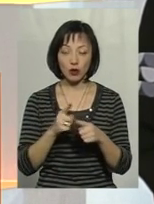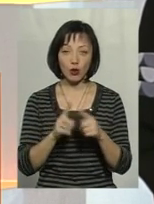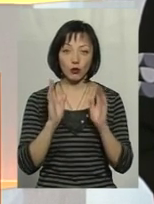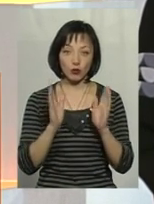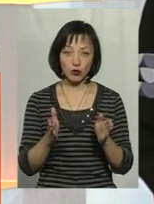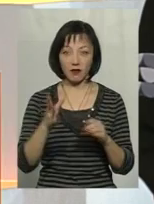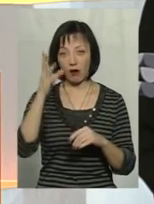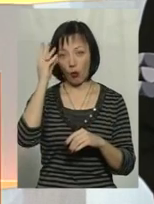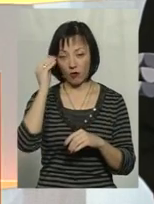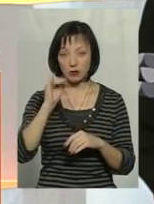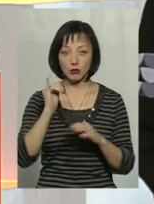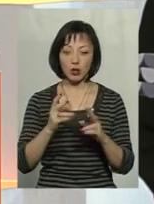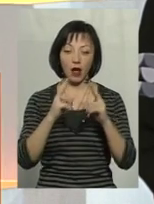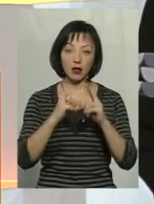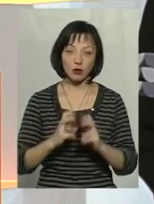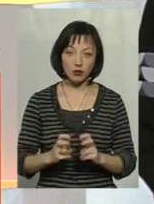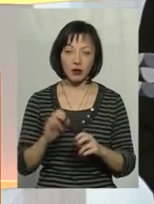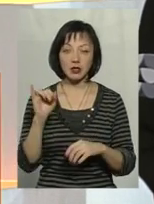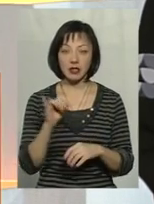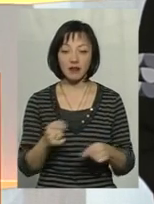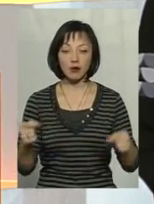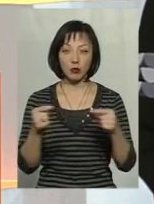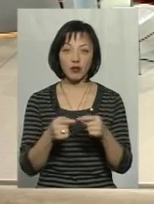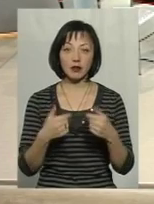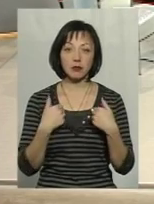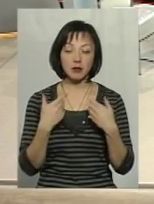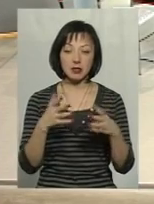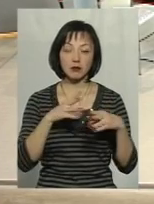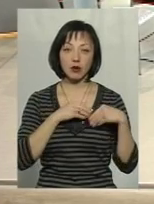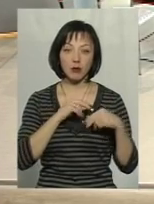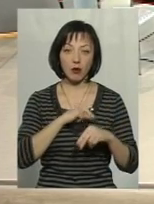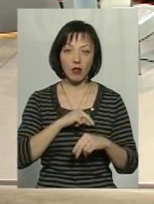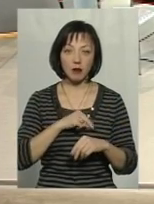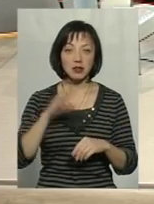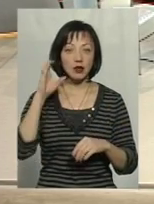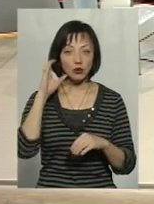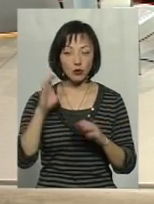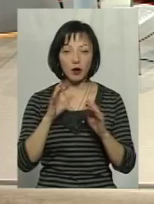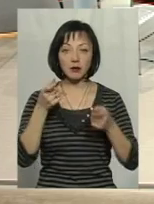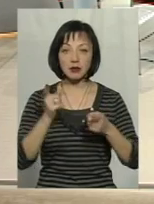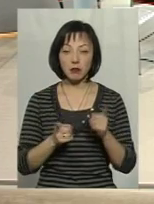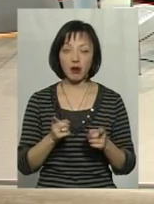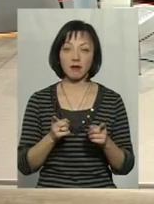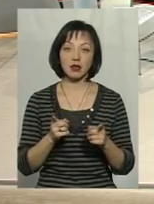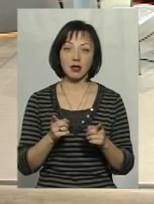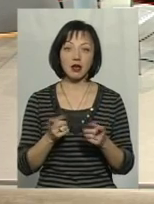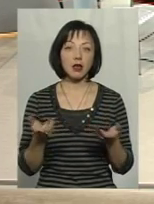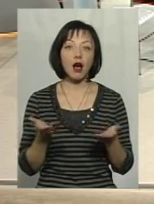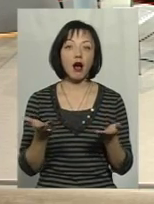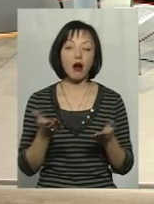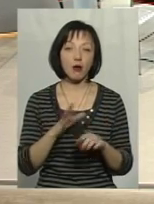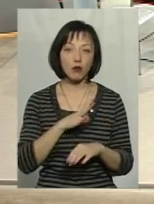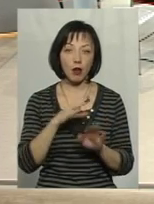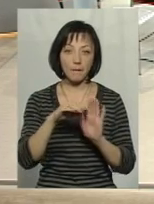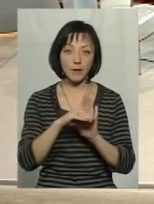буде враховуватися і буде аналізуватися. І, відповідно, ми з моїми колегами заслухаємо, насправді, яка була